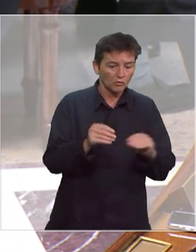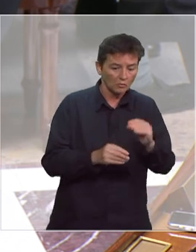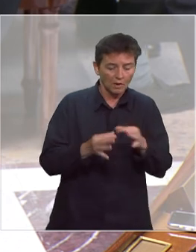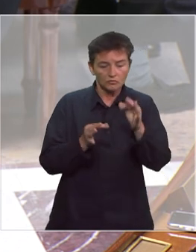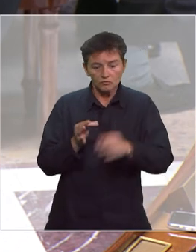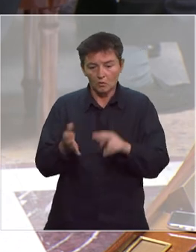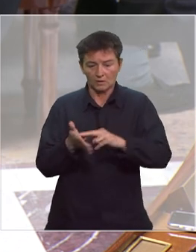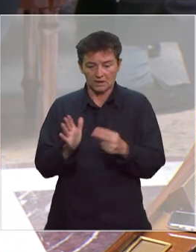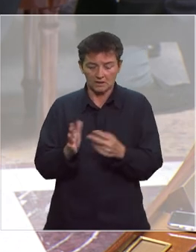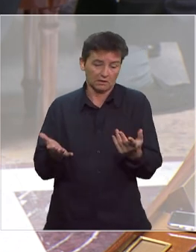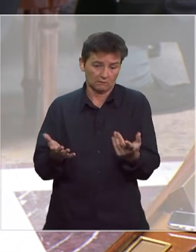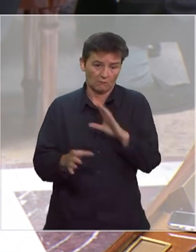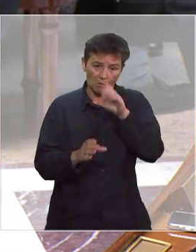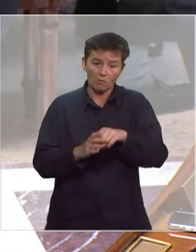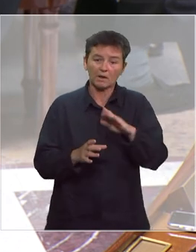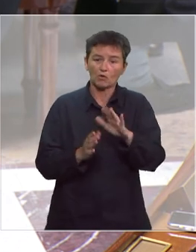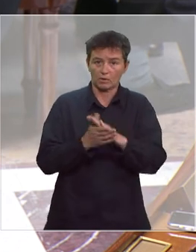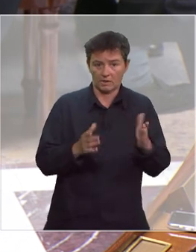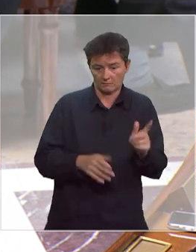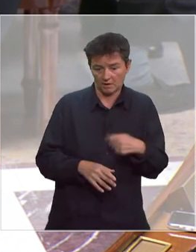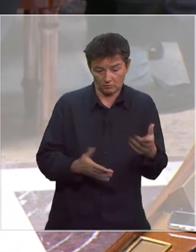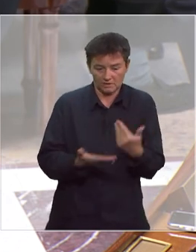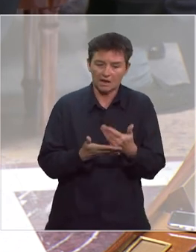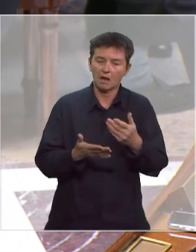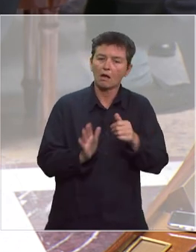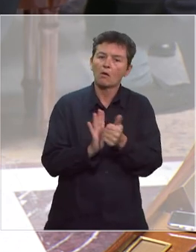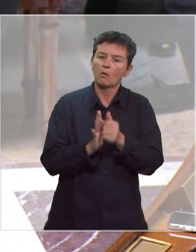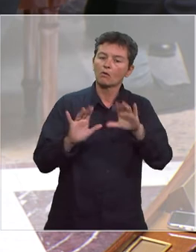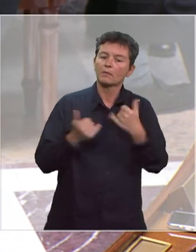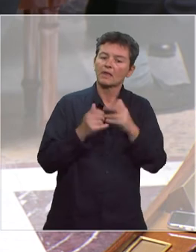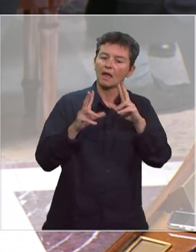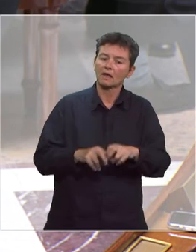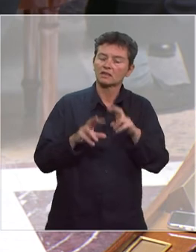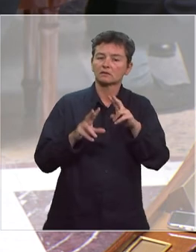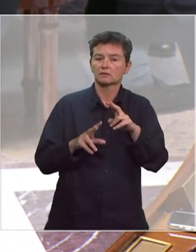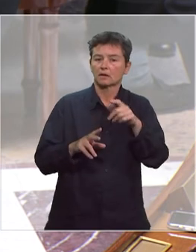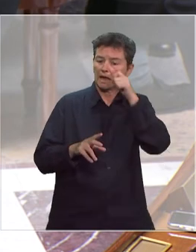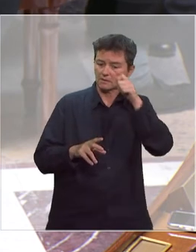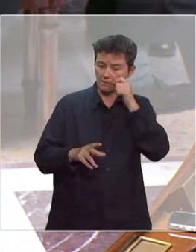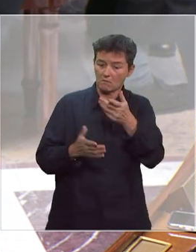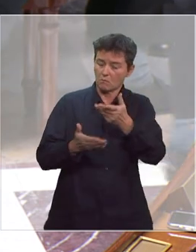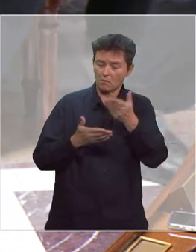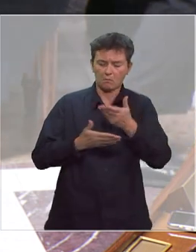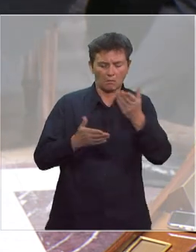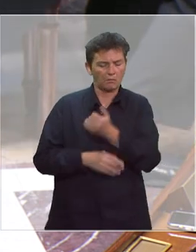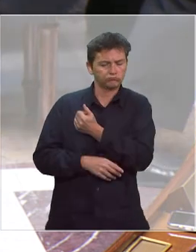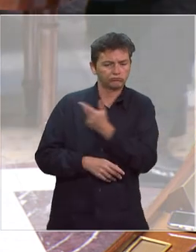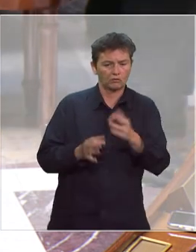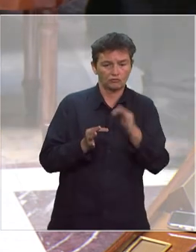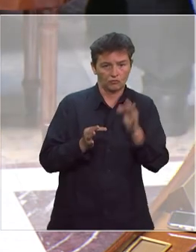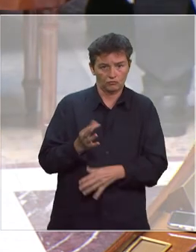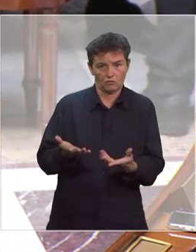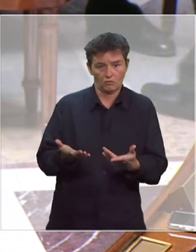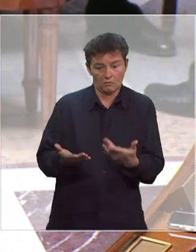biotech en font bien sûr partie et c'est le rôle du comité d'analyse de recherche et d'expertise que de nous proposer toute solution viable